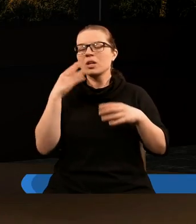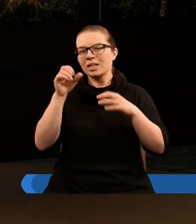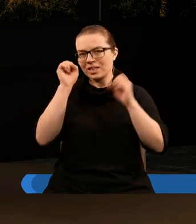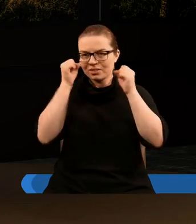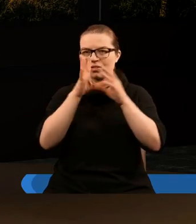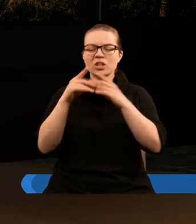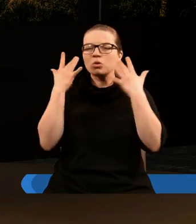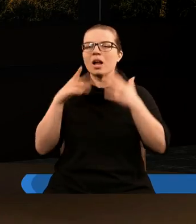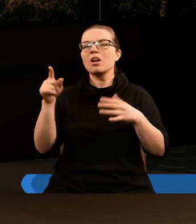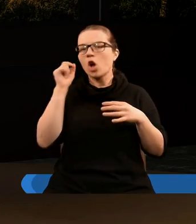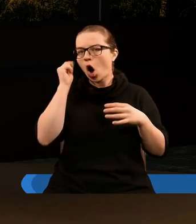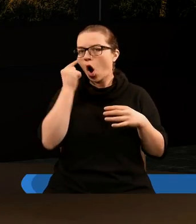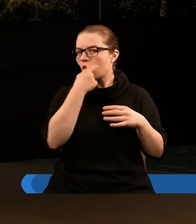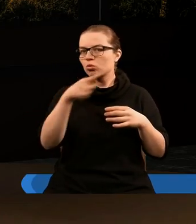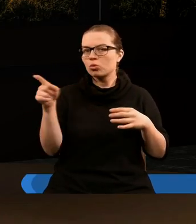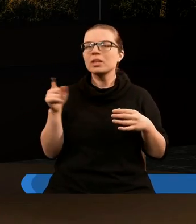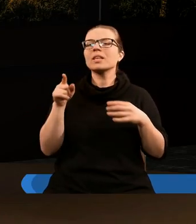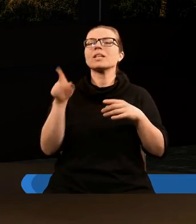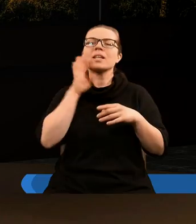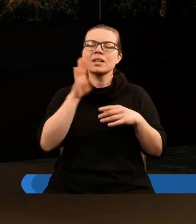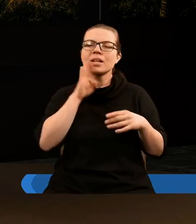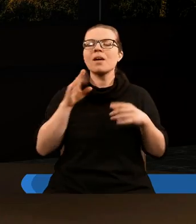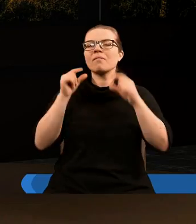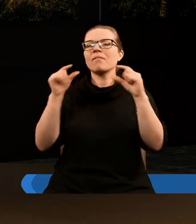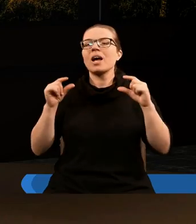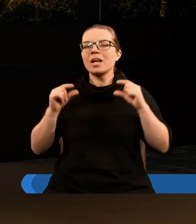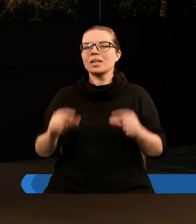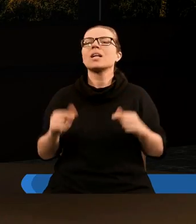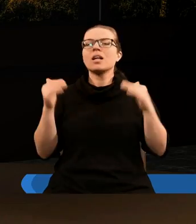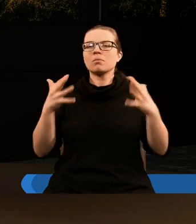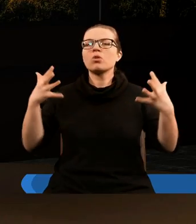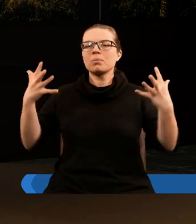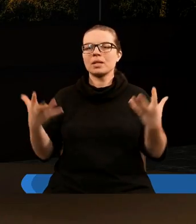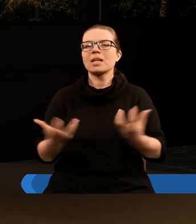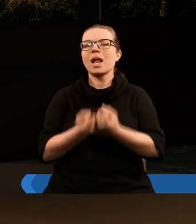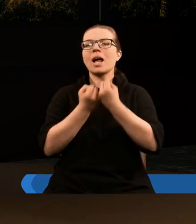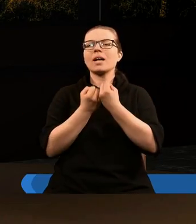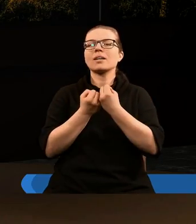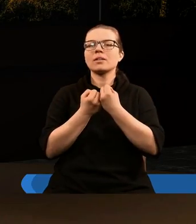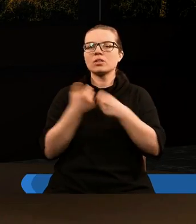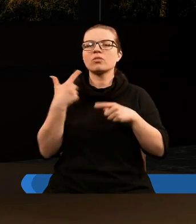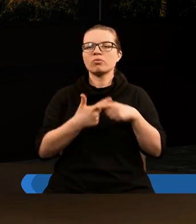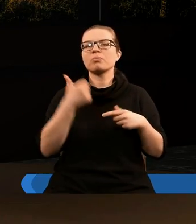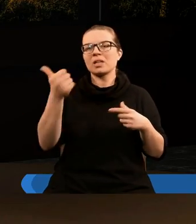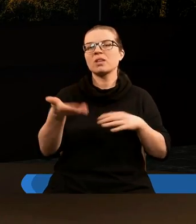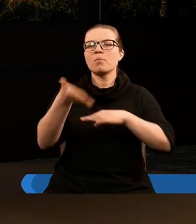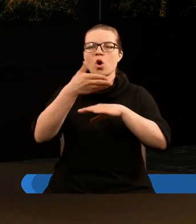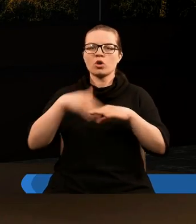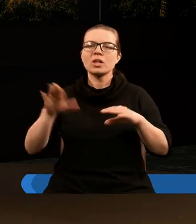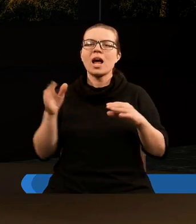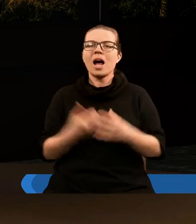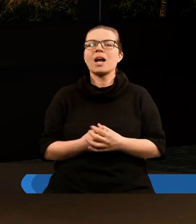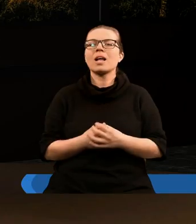z oczu ich i ten sam werset możemy znaleźć w tym pierwszym rozdziale,